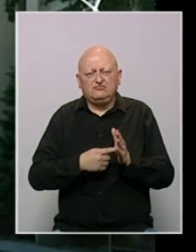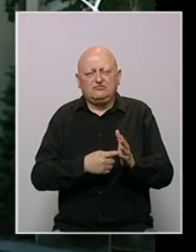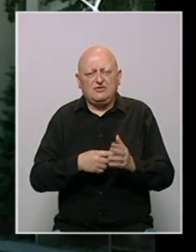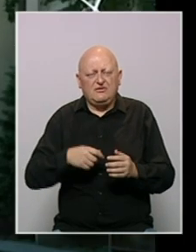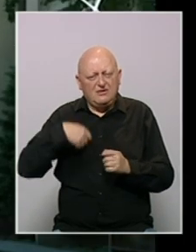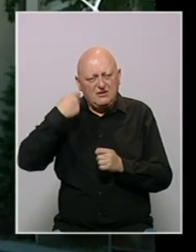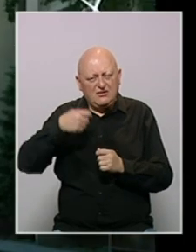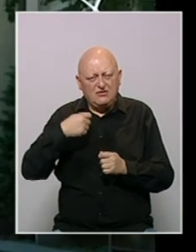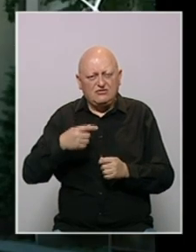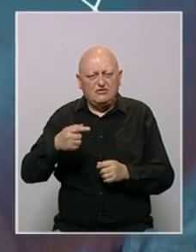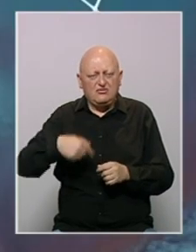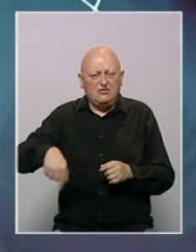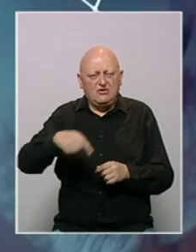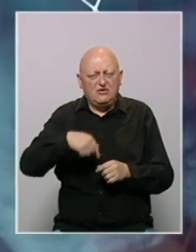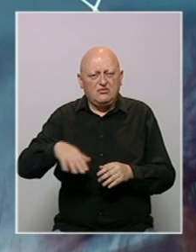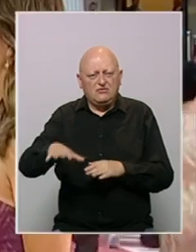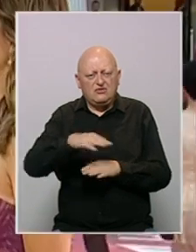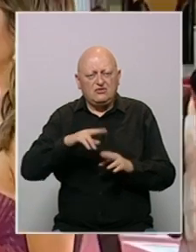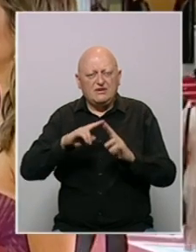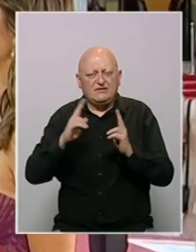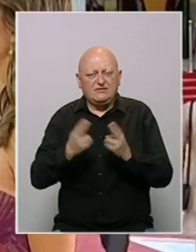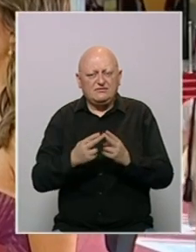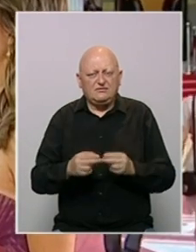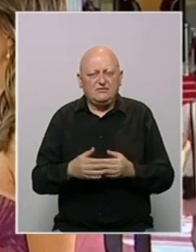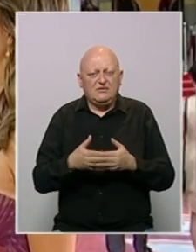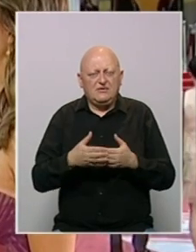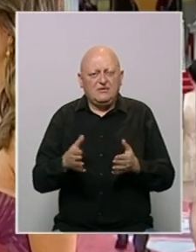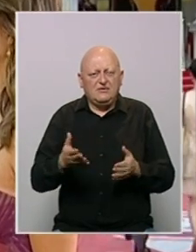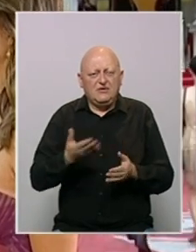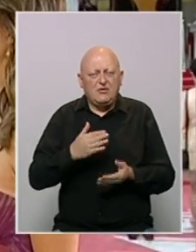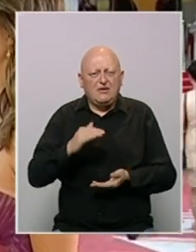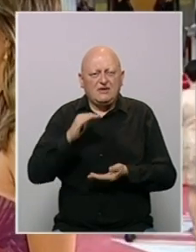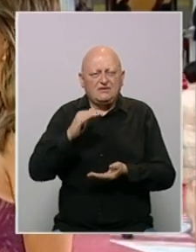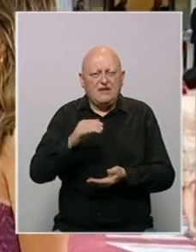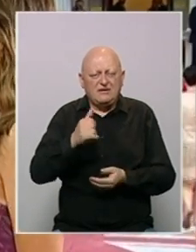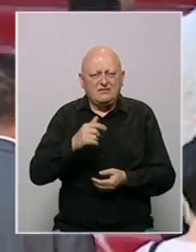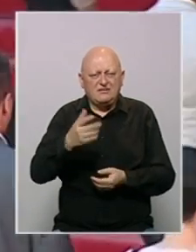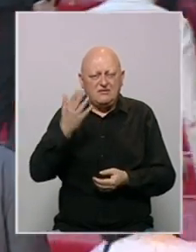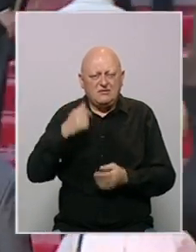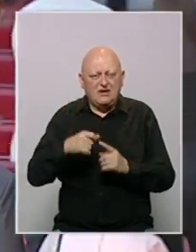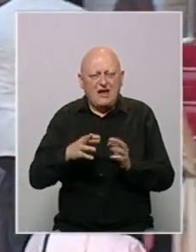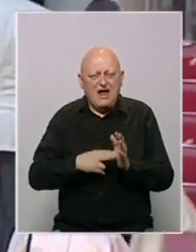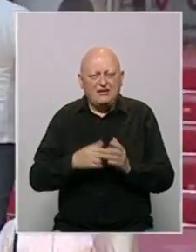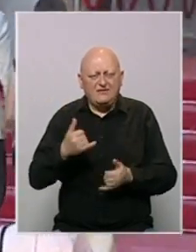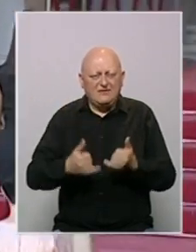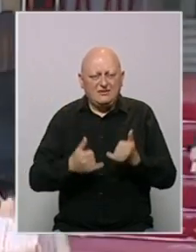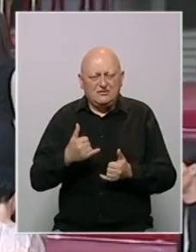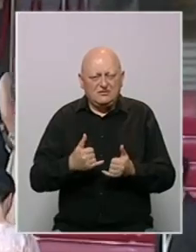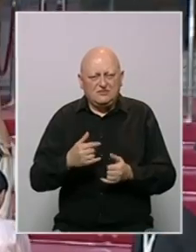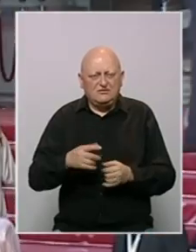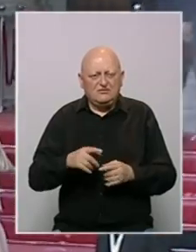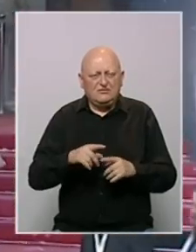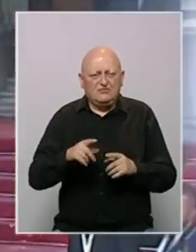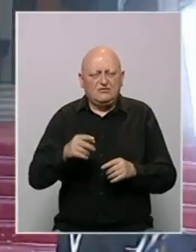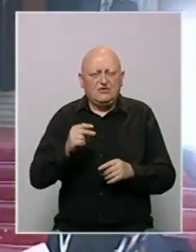kinematografija jugoistočne Evrope na svijetu. Na otvaranju dobitnih zlatne palme iz prošlogodišnje Kanskog festivala, Trougao tuge